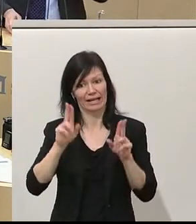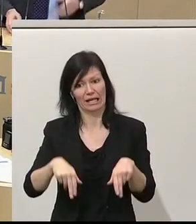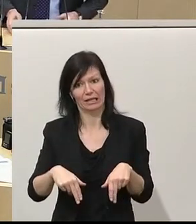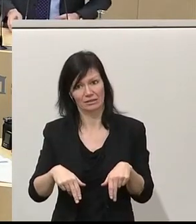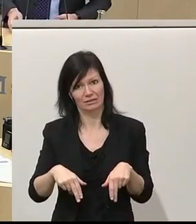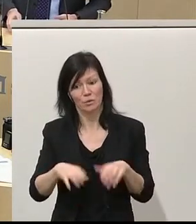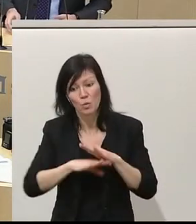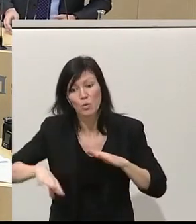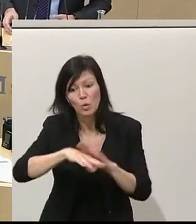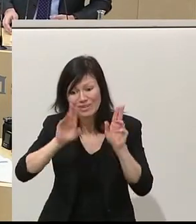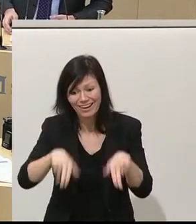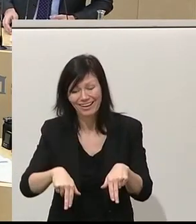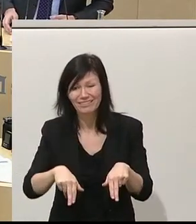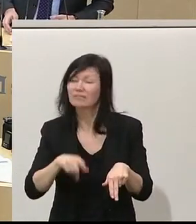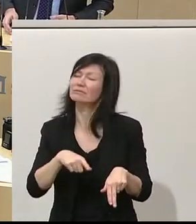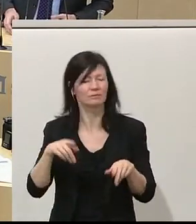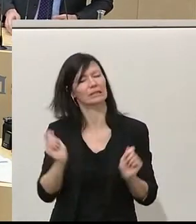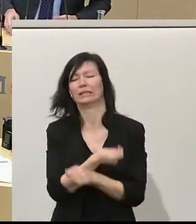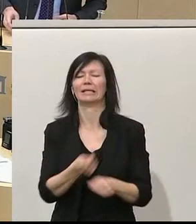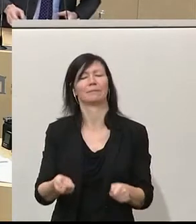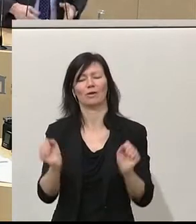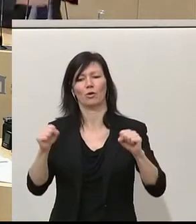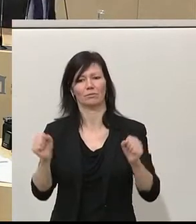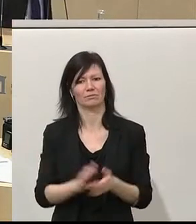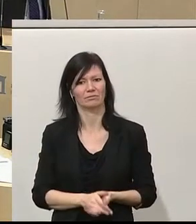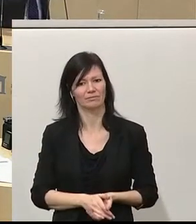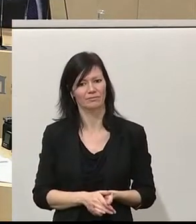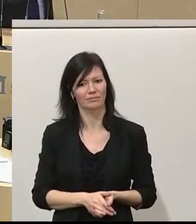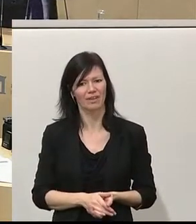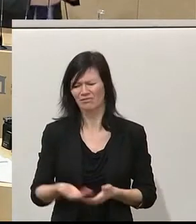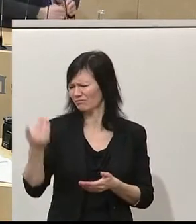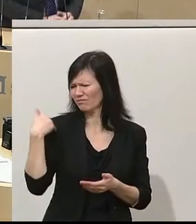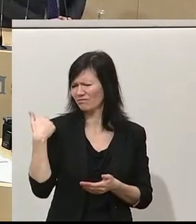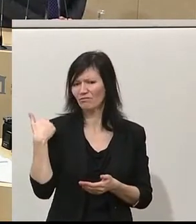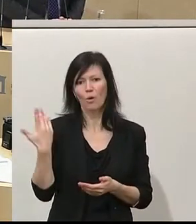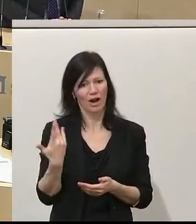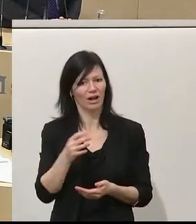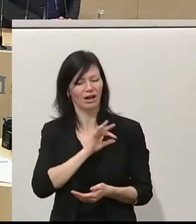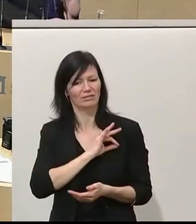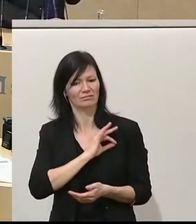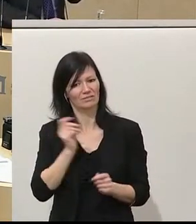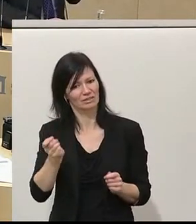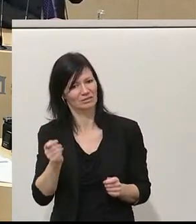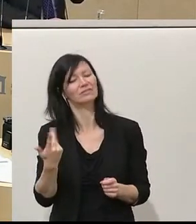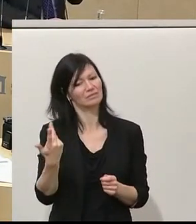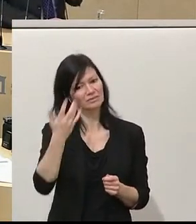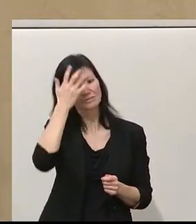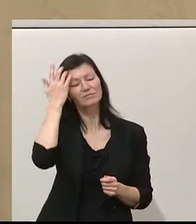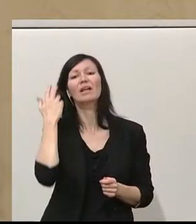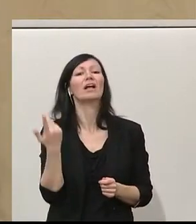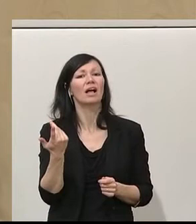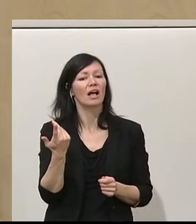Kollegin Ernst Tschitschitsch vorher mit den Grünen so ureigenen moralischen